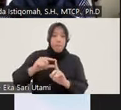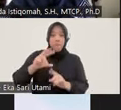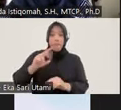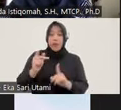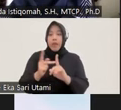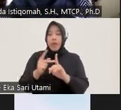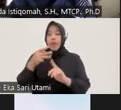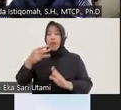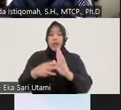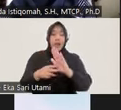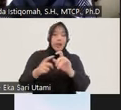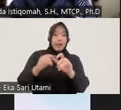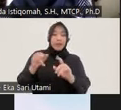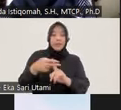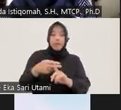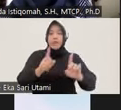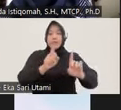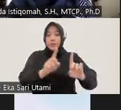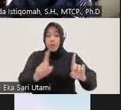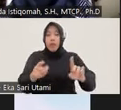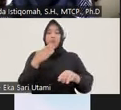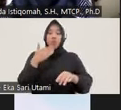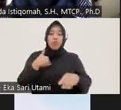masing-masing itu sebetulnya juga punya peran dalam